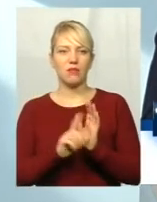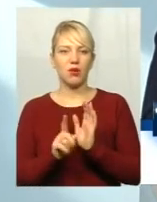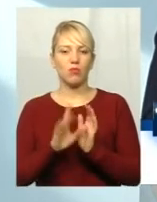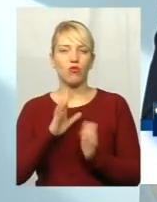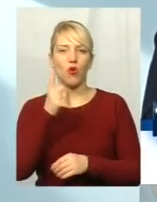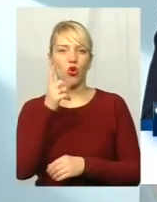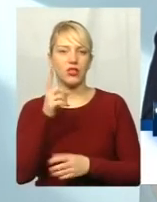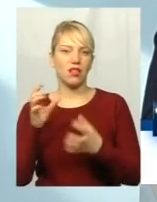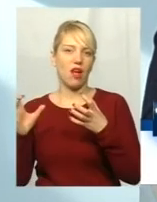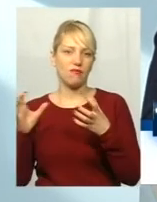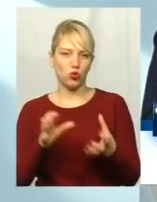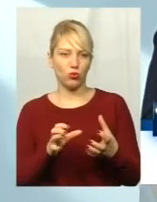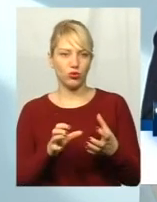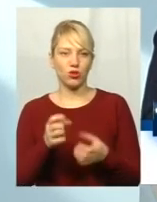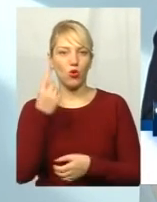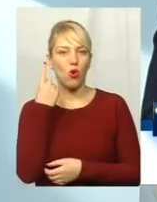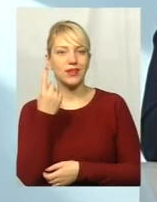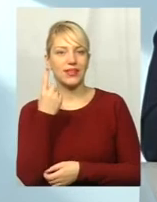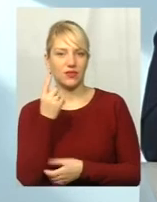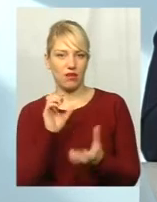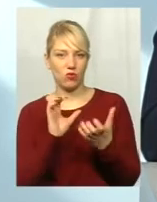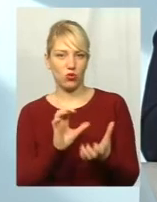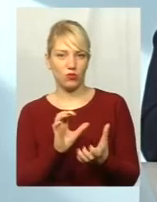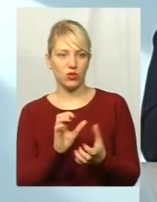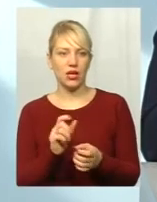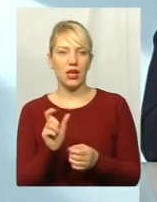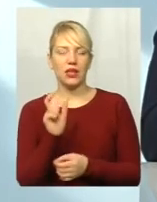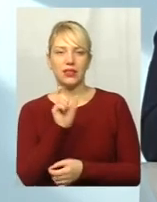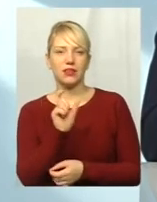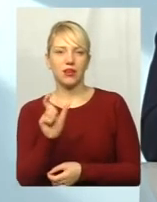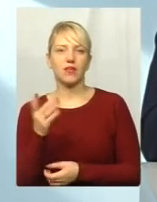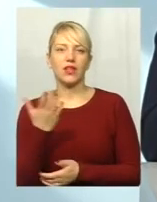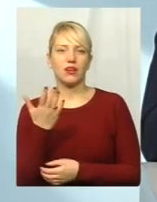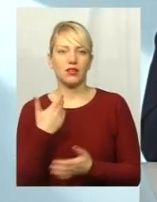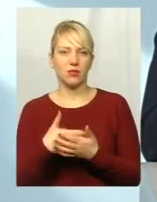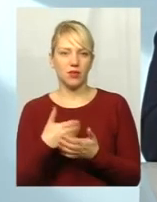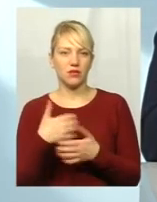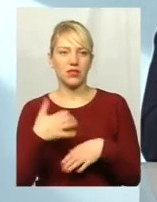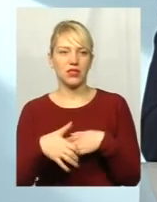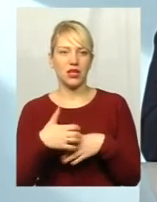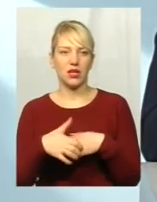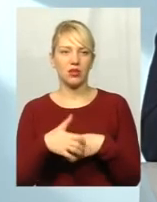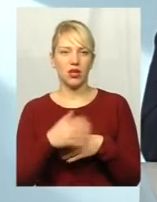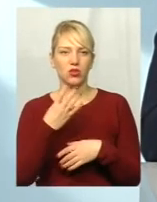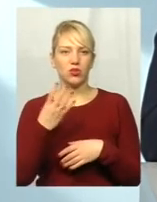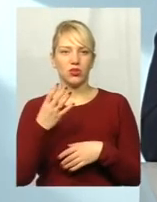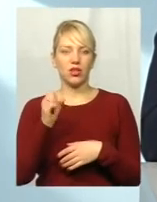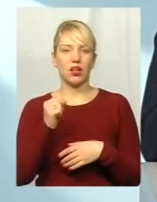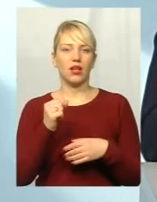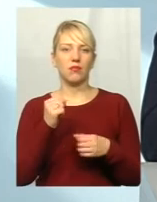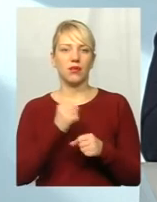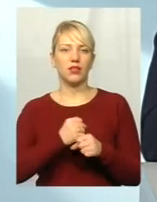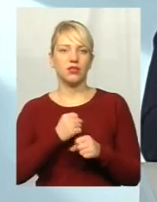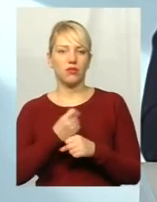автобус, от для порівняння їздив один автобус з інтервалом руху, який там був. У нас був середній інтервал руху на 44-му, а був